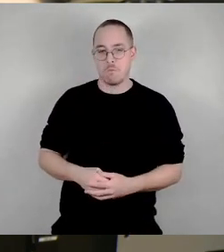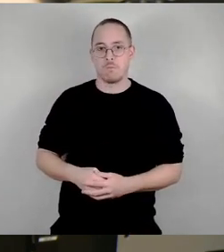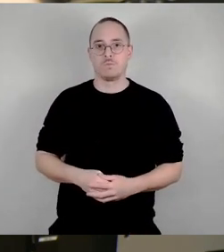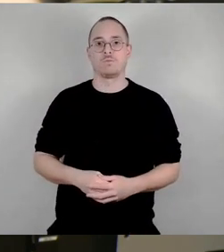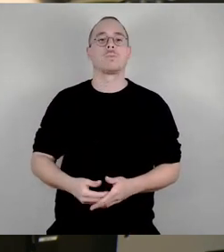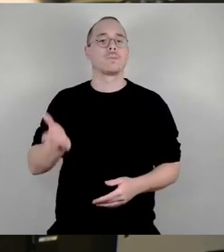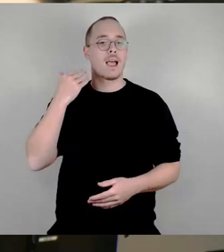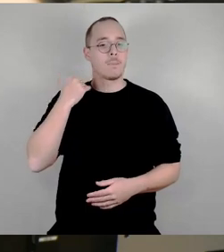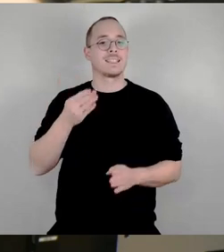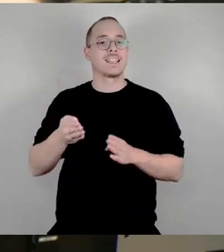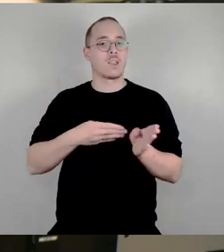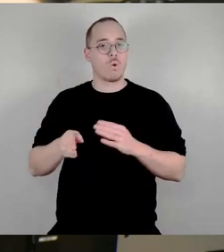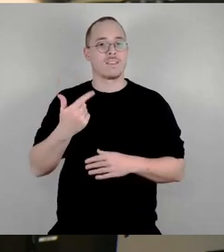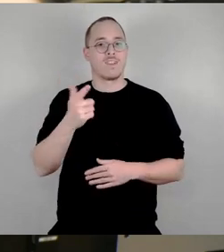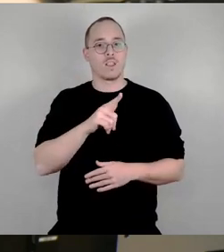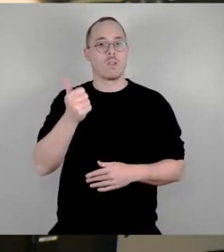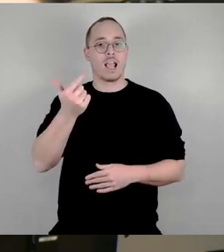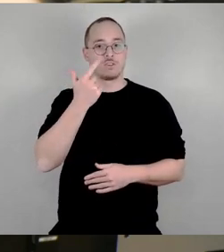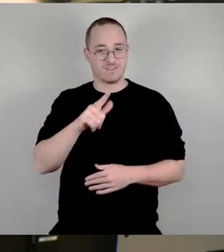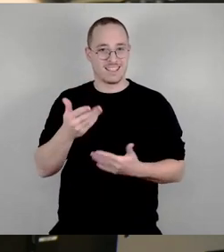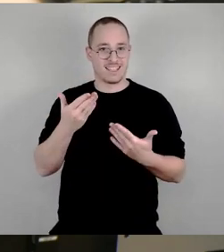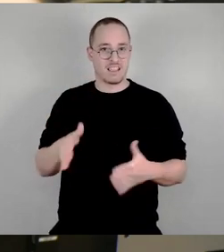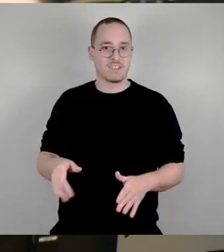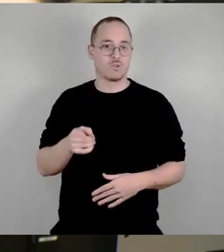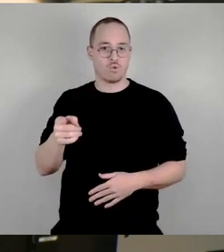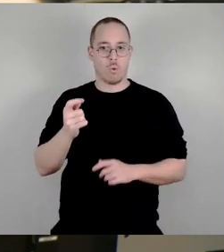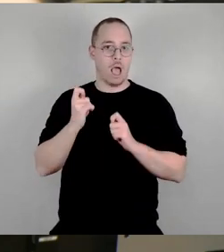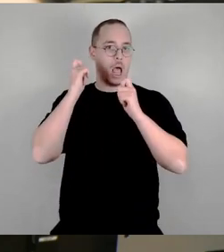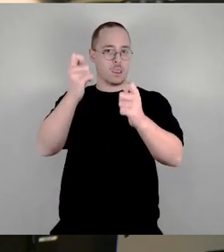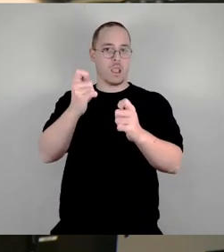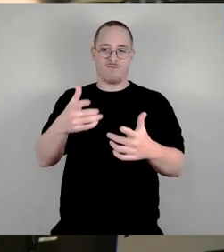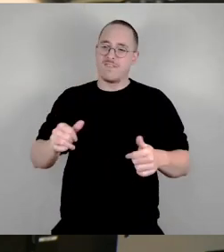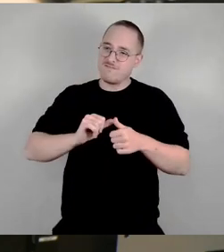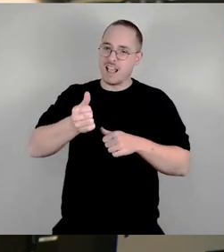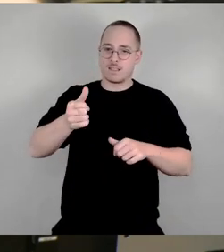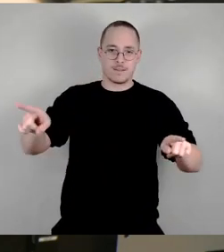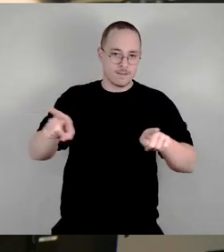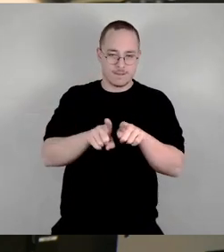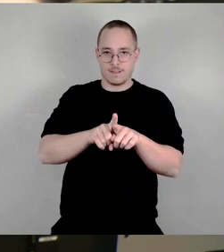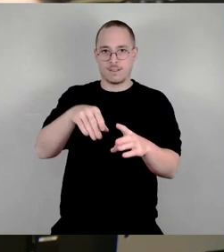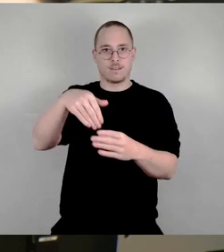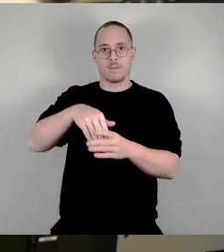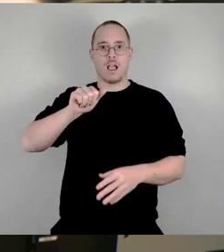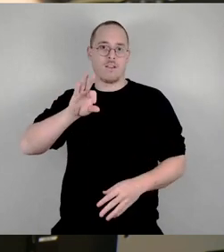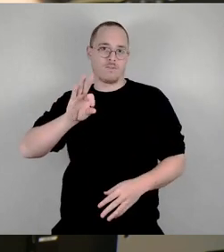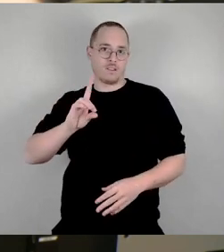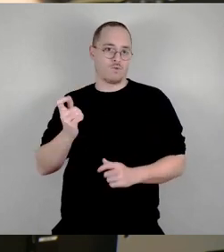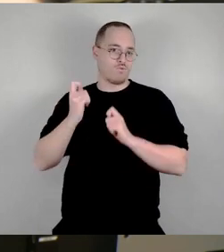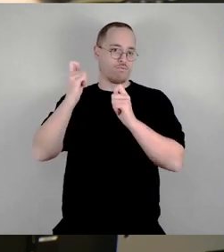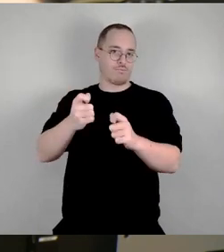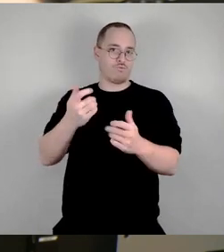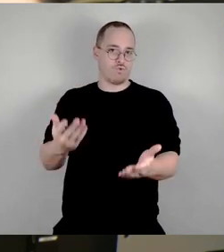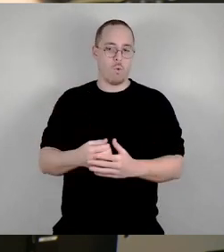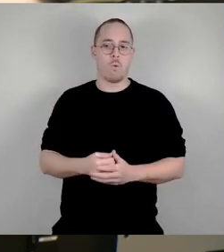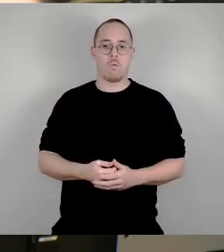einen fast baugleichen Antrag hier von uns im Stadtrat, der lange hinausgezögert wurde,